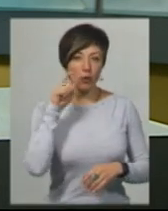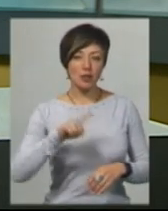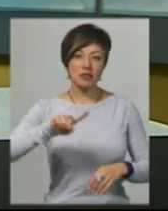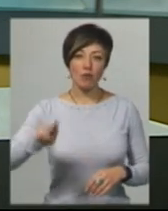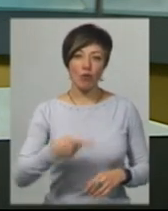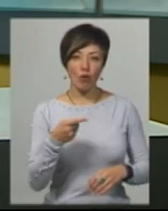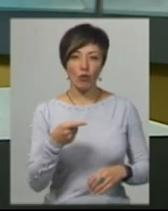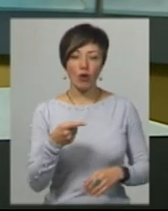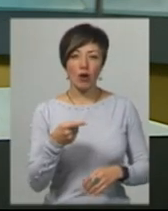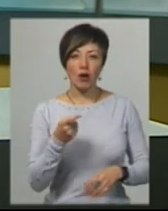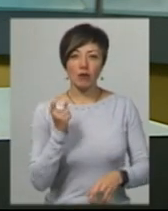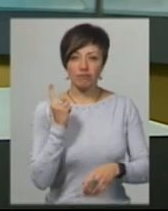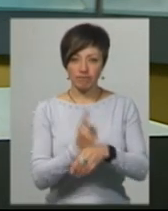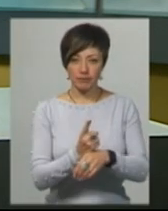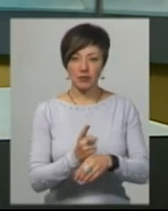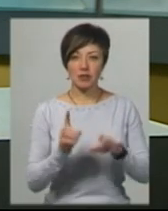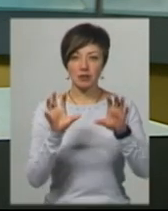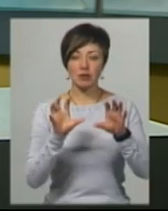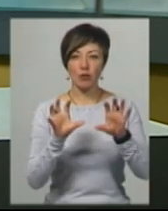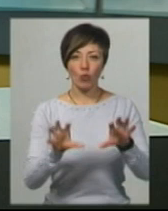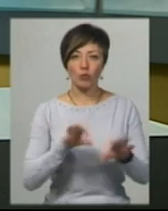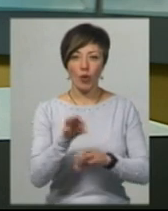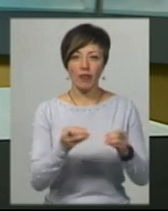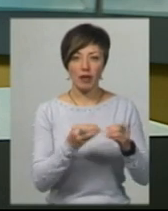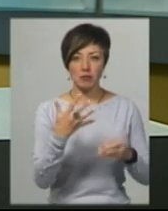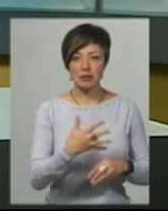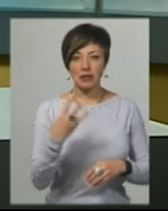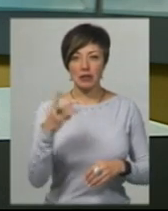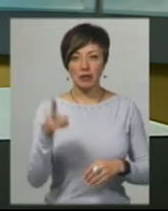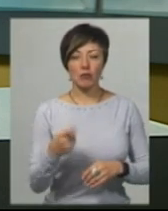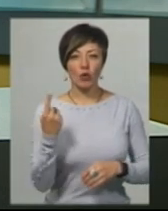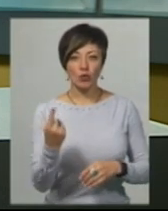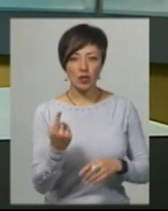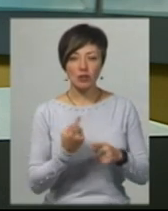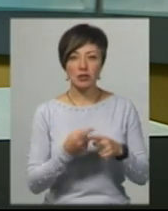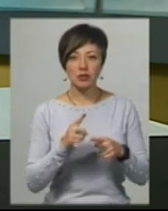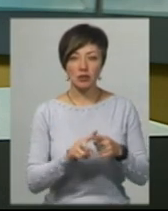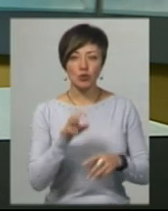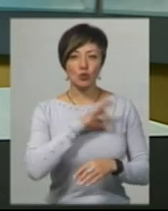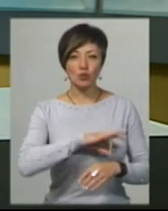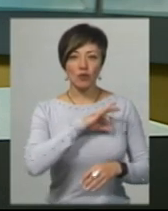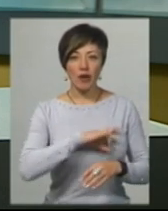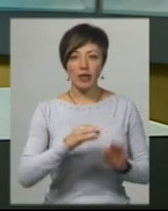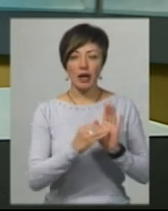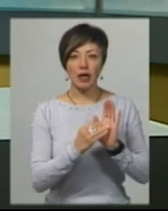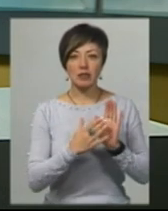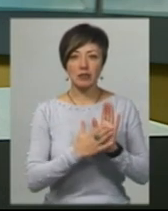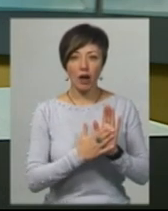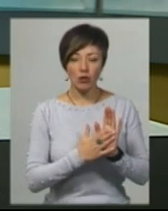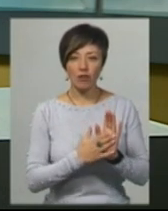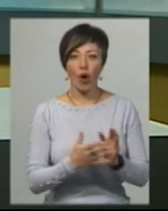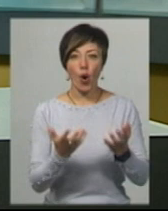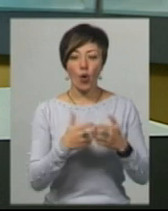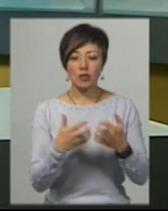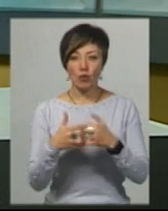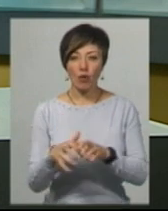вимогою накласти вето на законопроект 1053-1 щодо застосування реєстраторів розрахункових